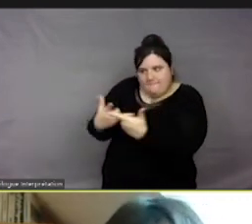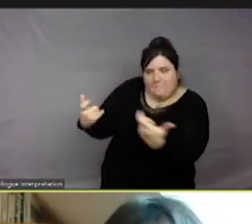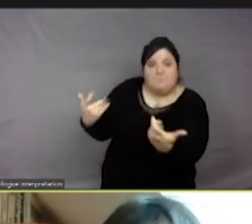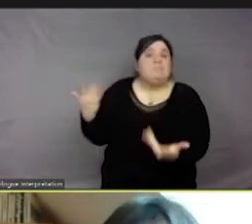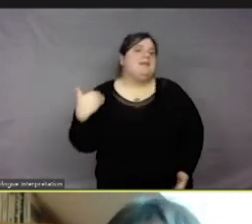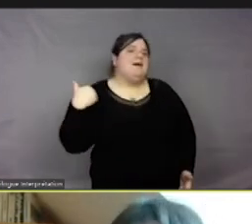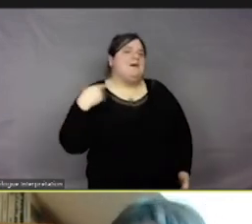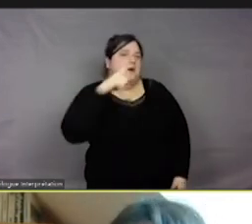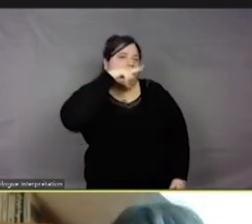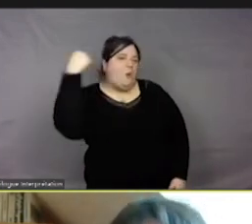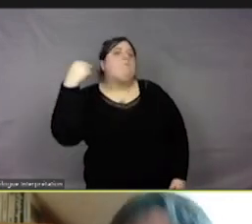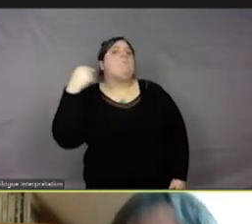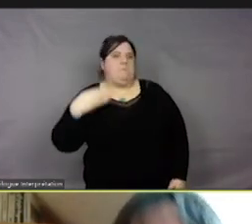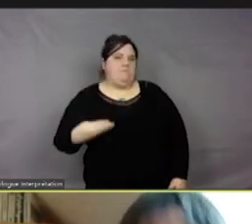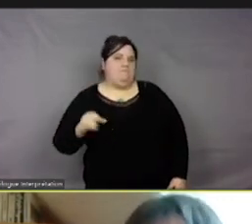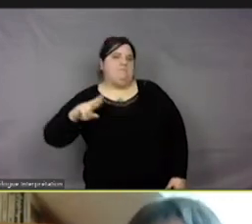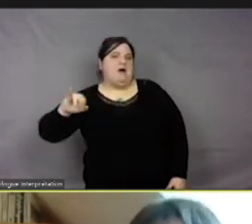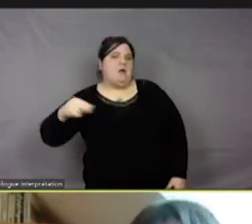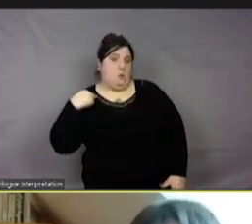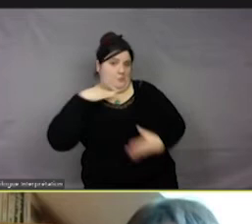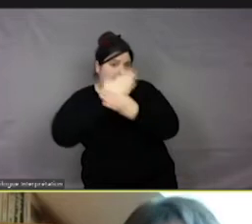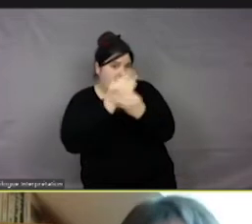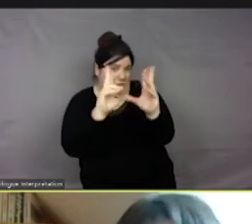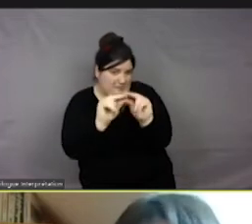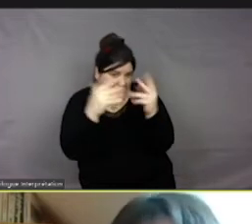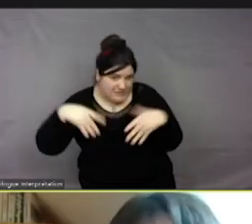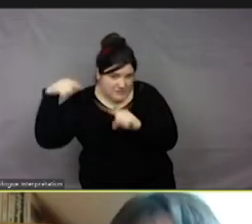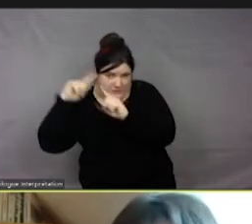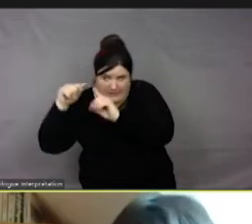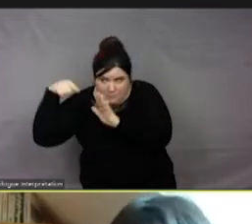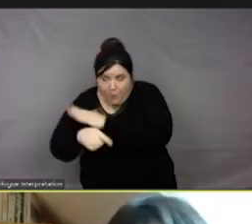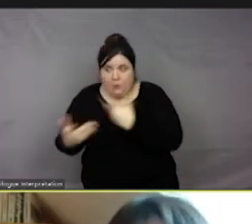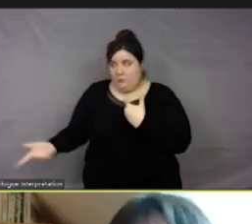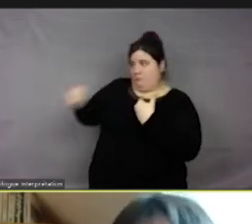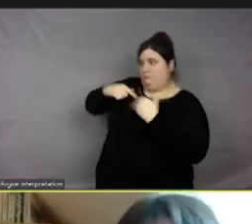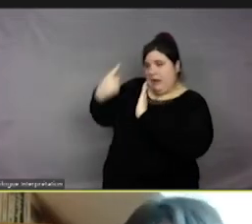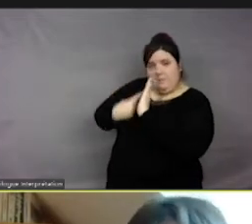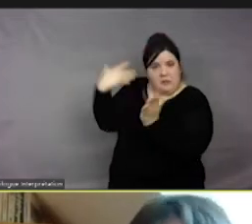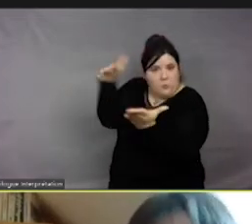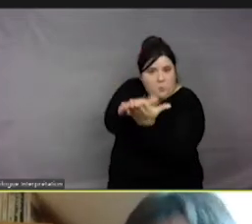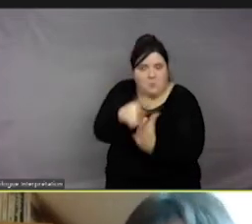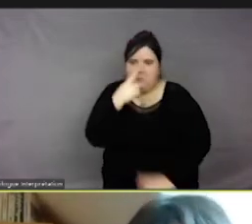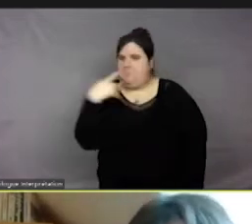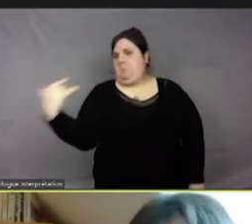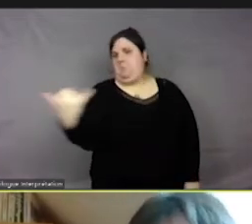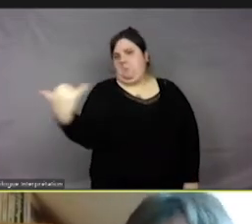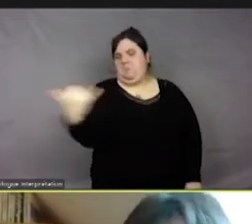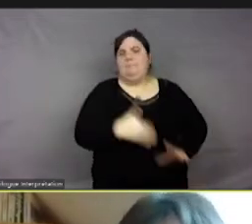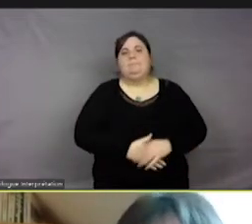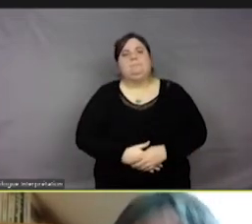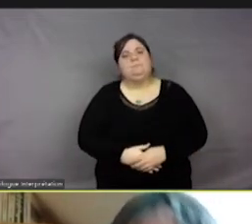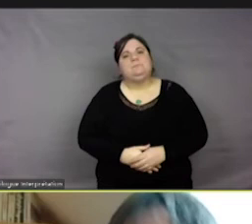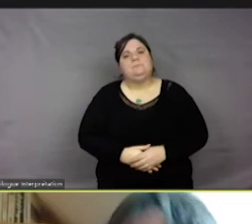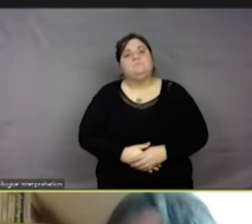Rémi Marion précédemment, et je ne vais pas y revenir, puisqu'il l'a très bien fait, et je ne voudrais pas me répéter. Mais en tout cas,